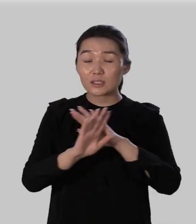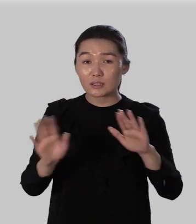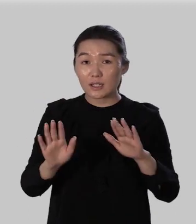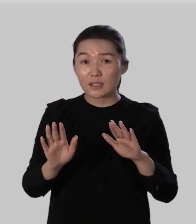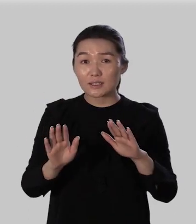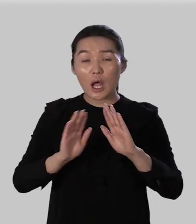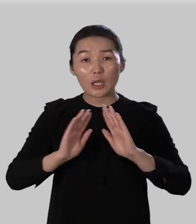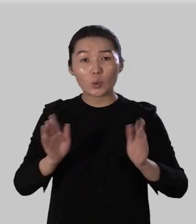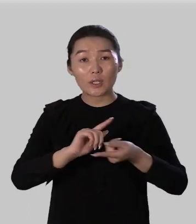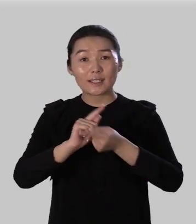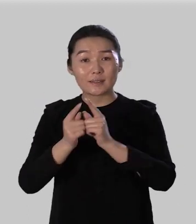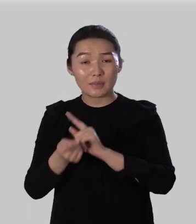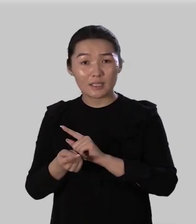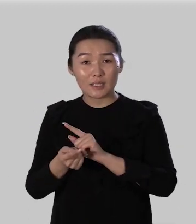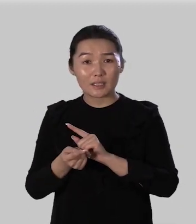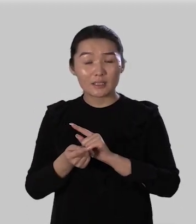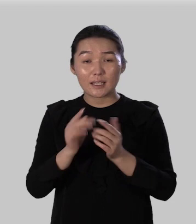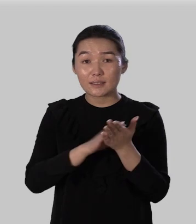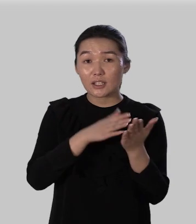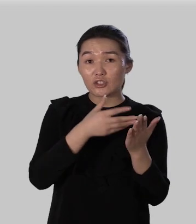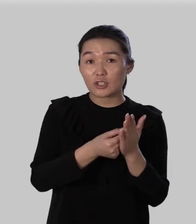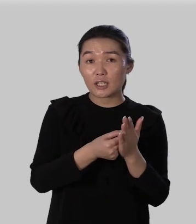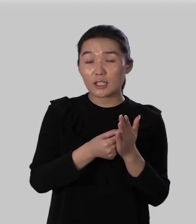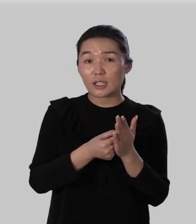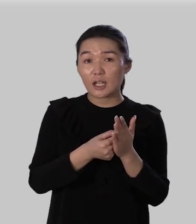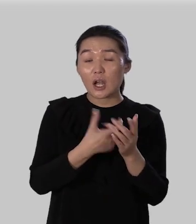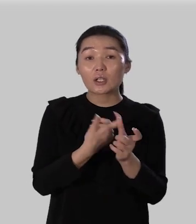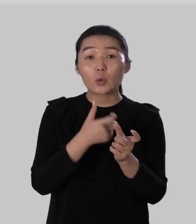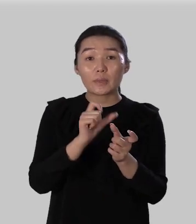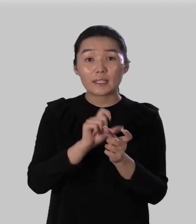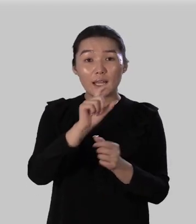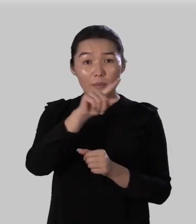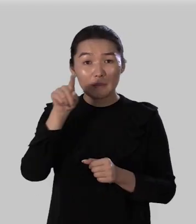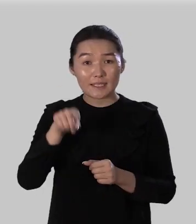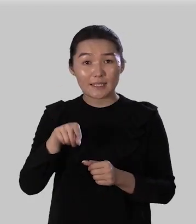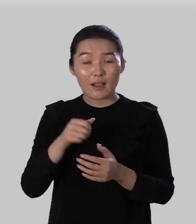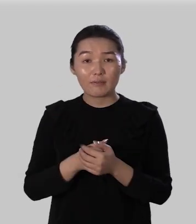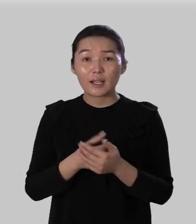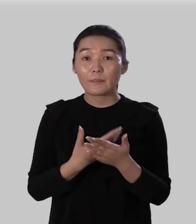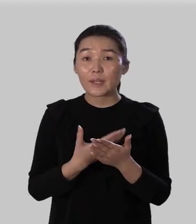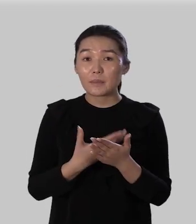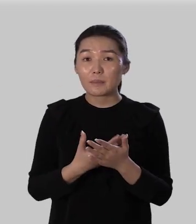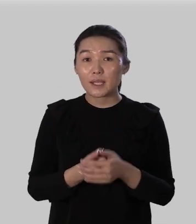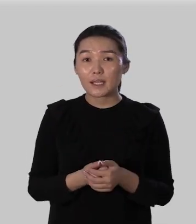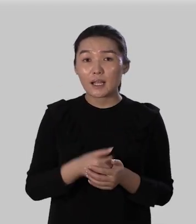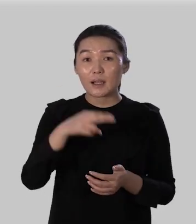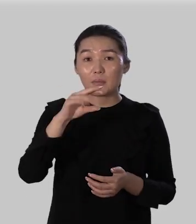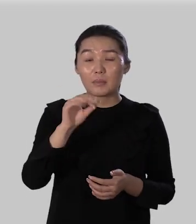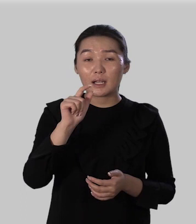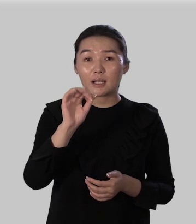вовсе а только изменится оттенок значения то перед нами приставка например